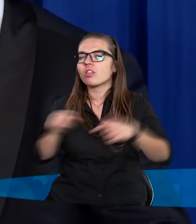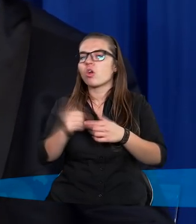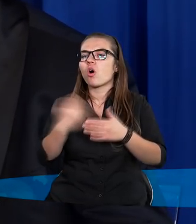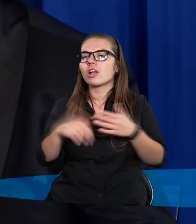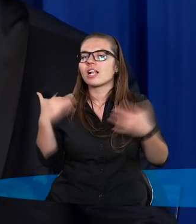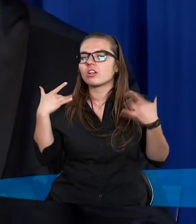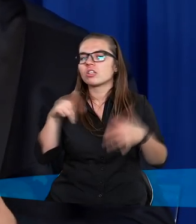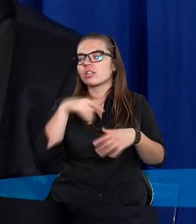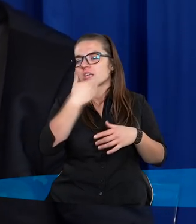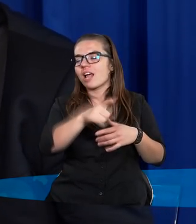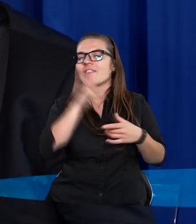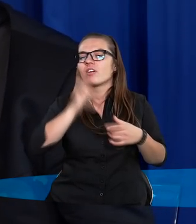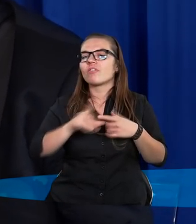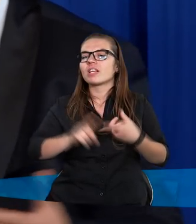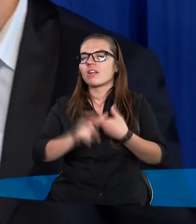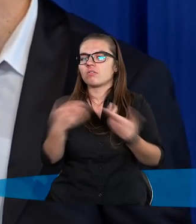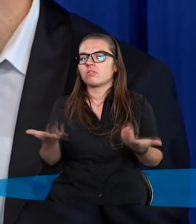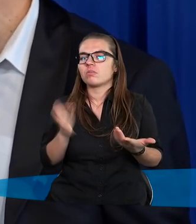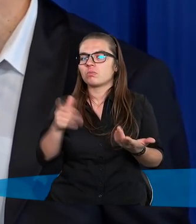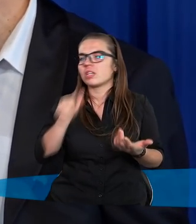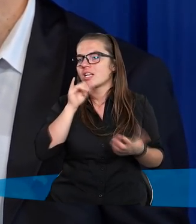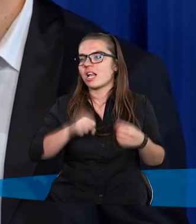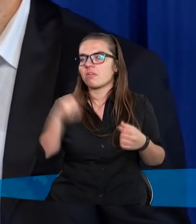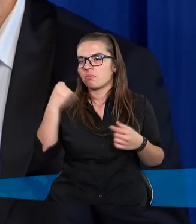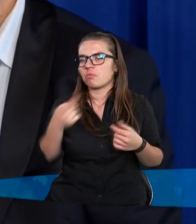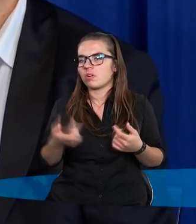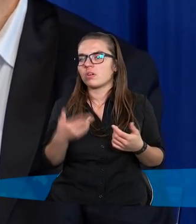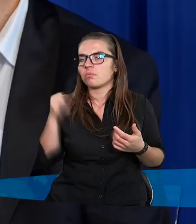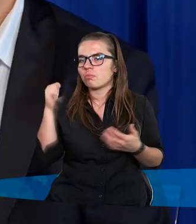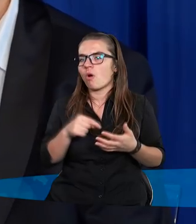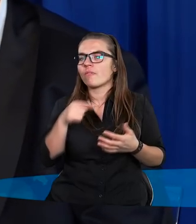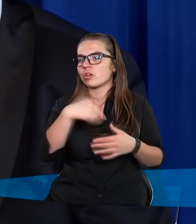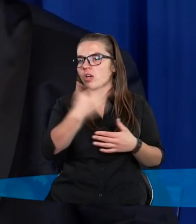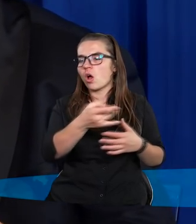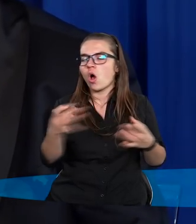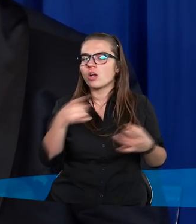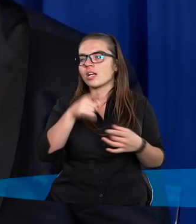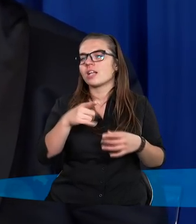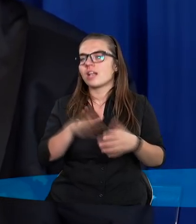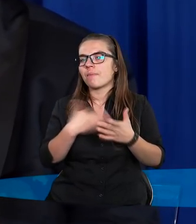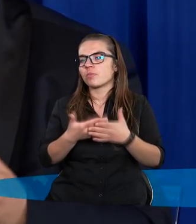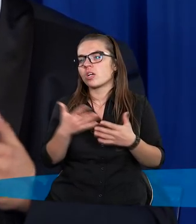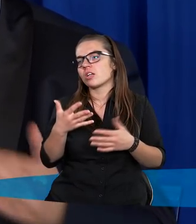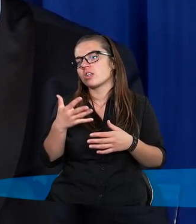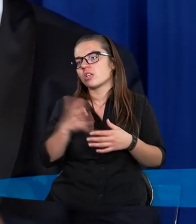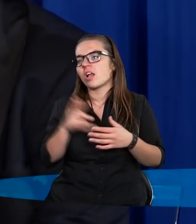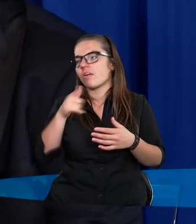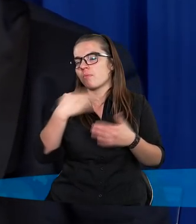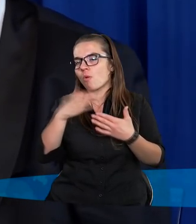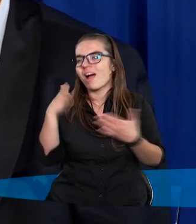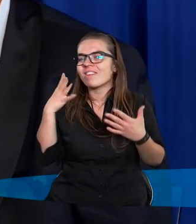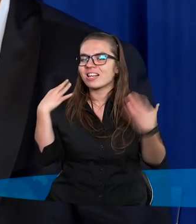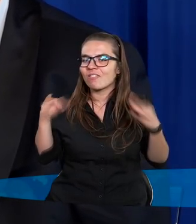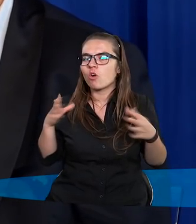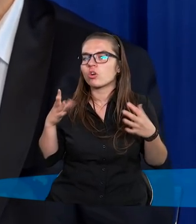dał mu zaledwie wyrok w zawieszeniu. No co za sędzia myślimy sobie? Powinien od razu skazać kogoś na pozbawienie wolności i